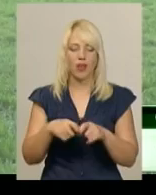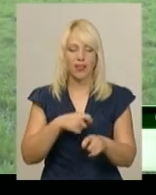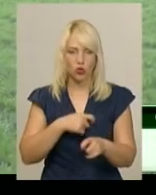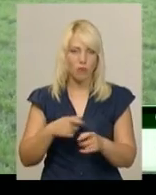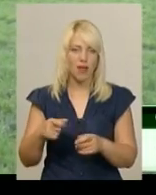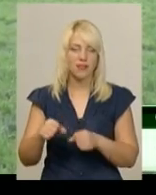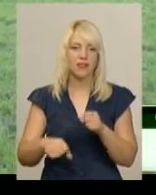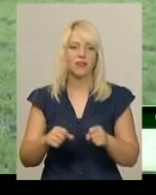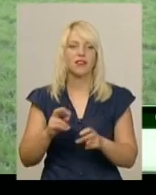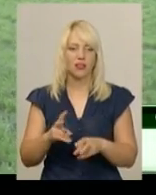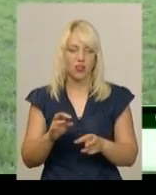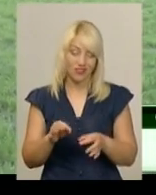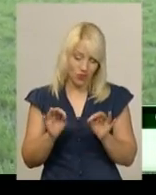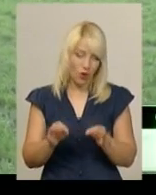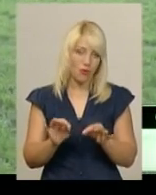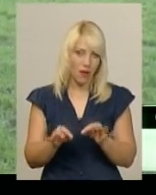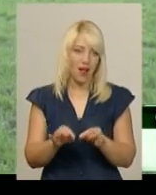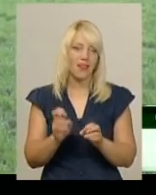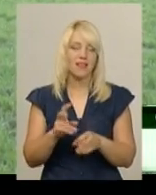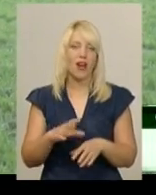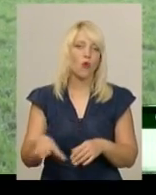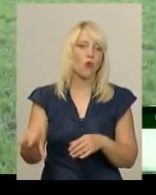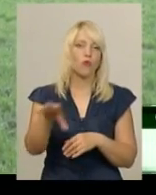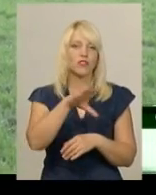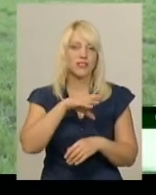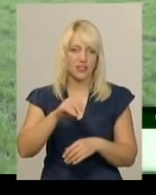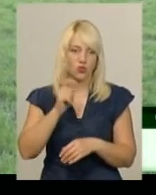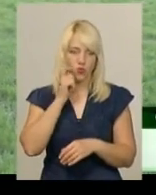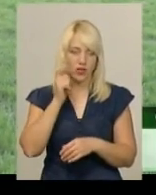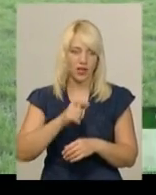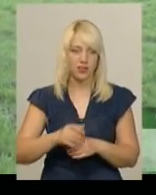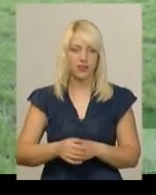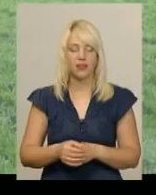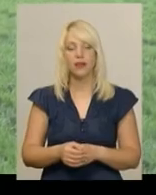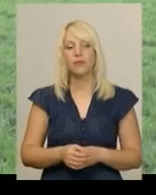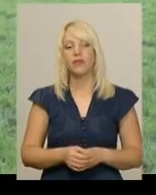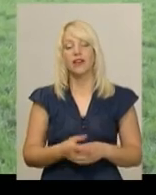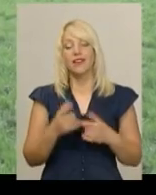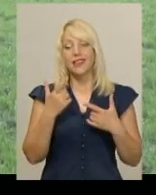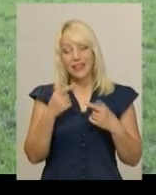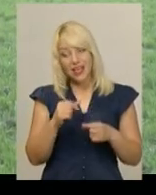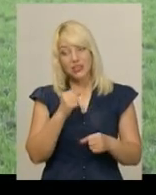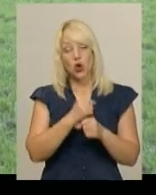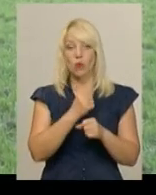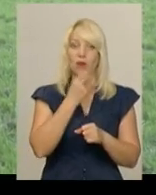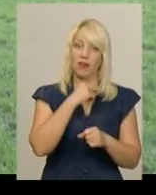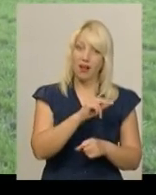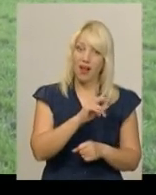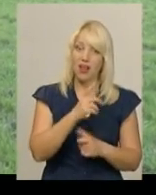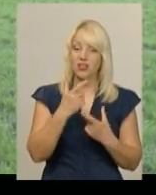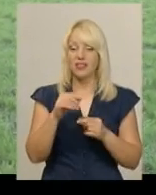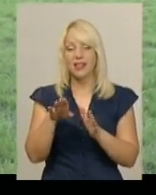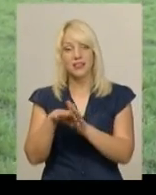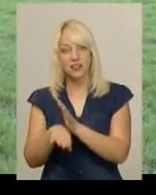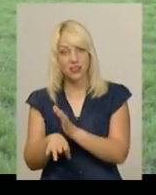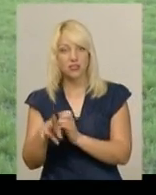?» «Ну, нормальні, такі, як всюди, як в Україні. Так що, ну, десь робиться, десь краще, десь гірше,